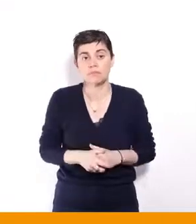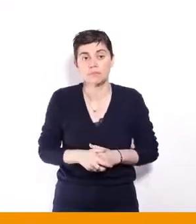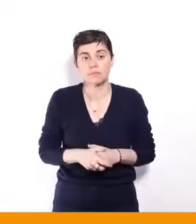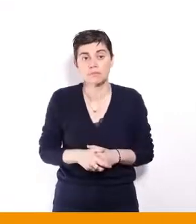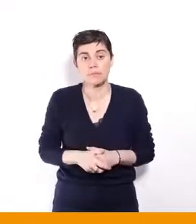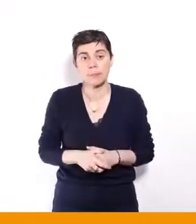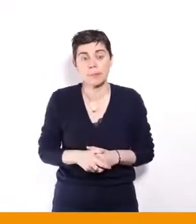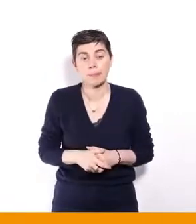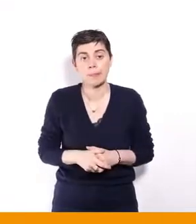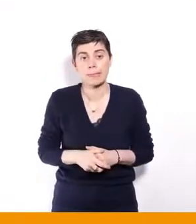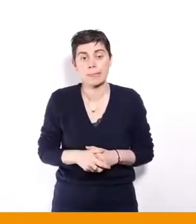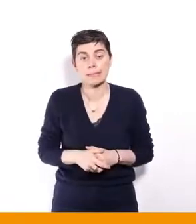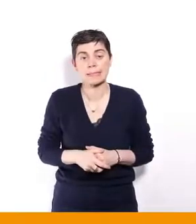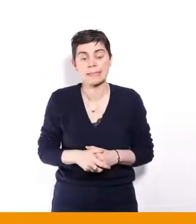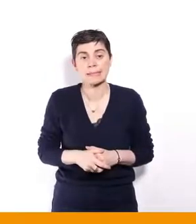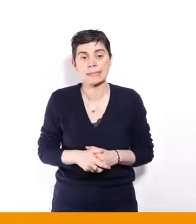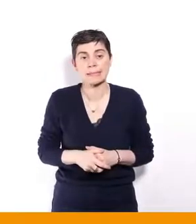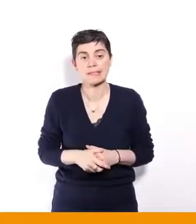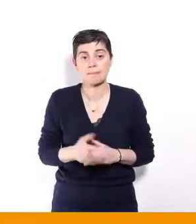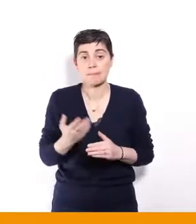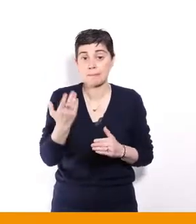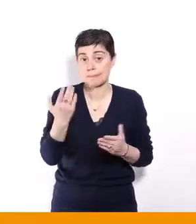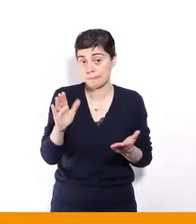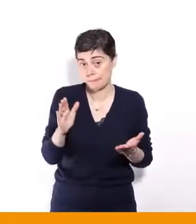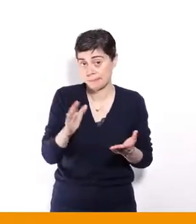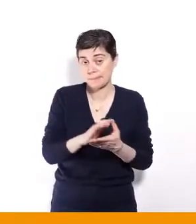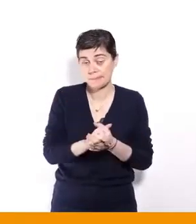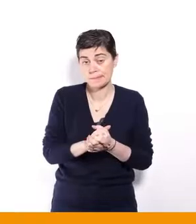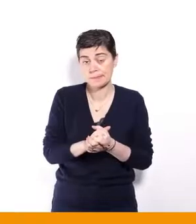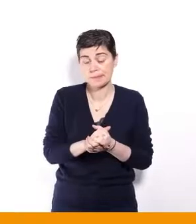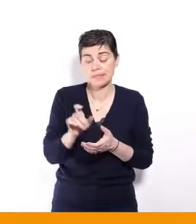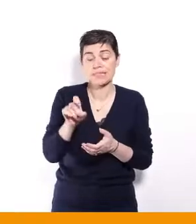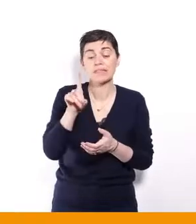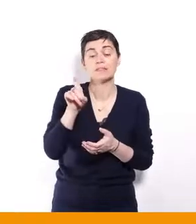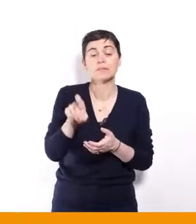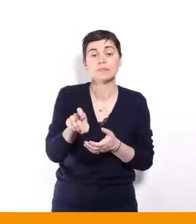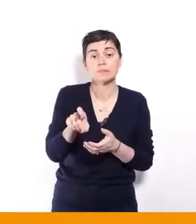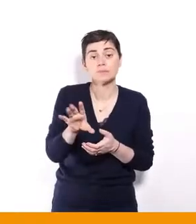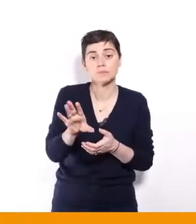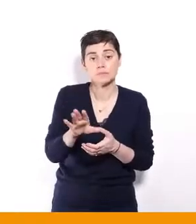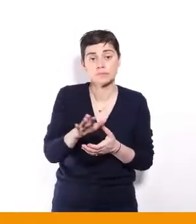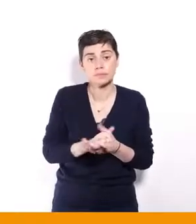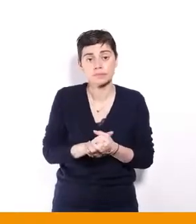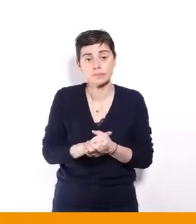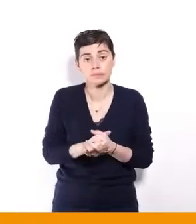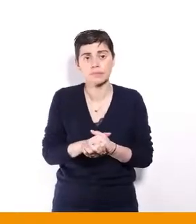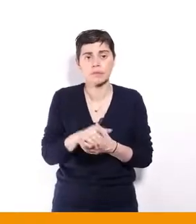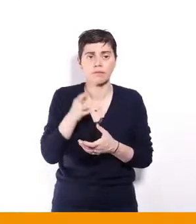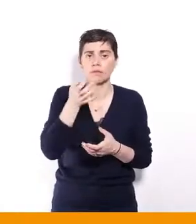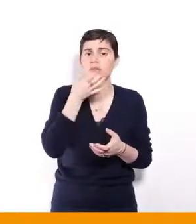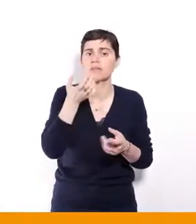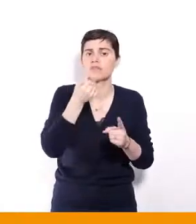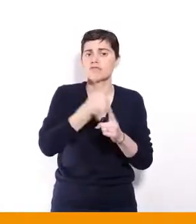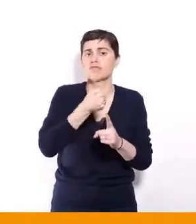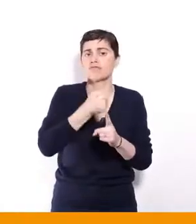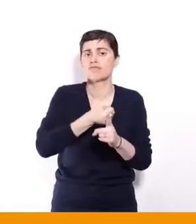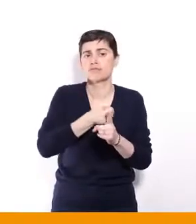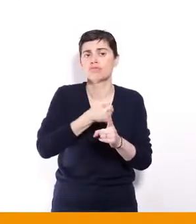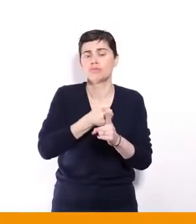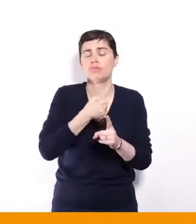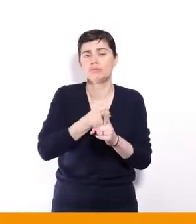Peut-être sur une autre question, vous dites aussi, alors, vous dites que ça doit être une lutte, et que,